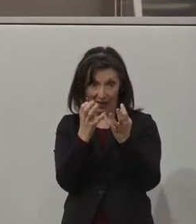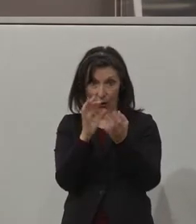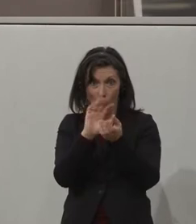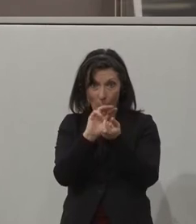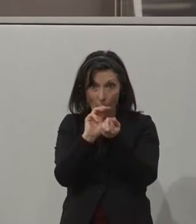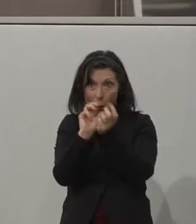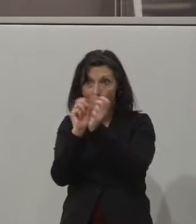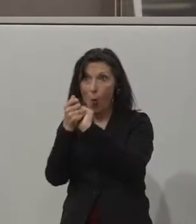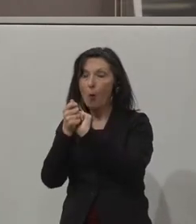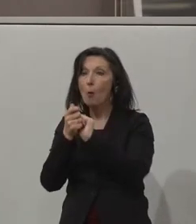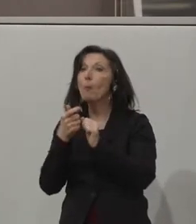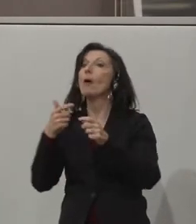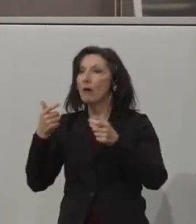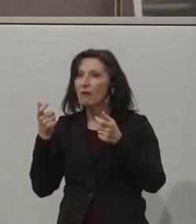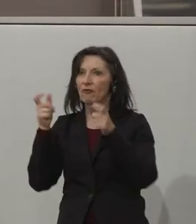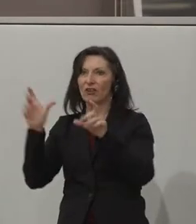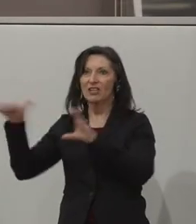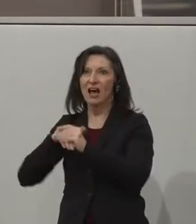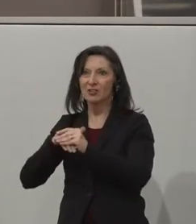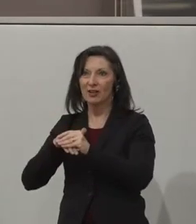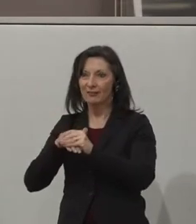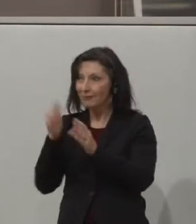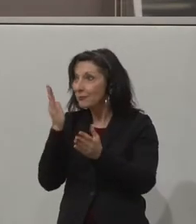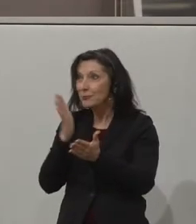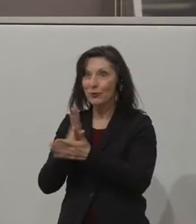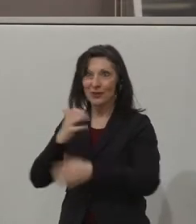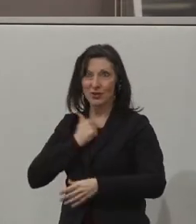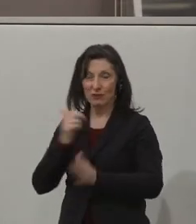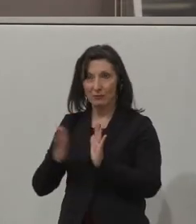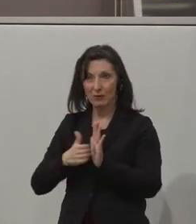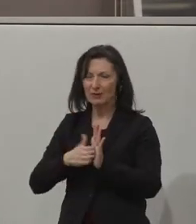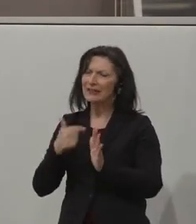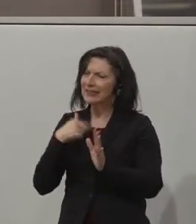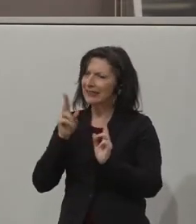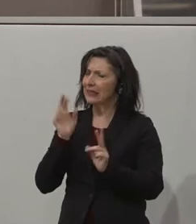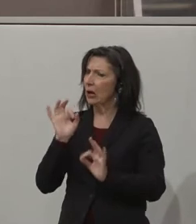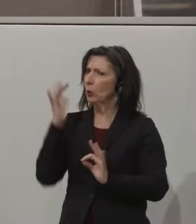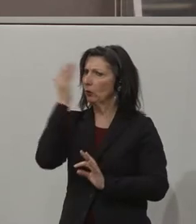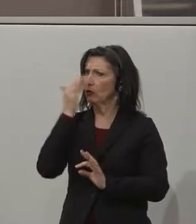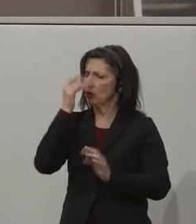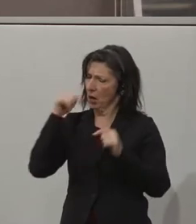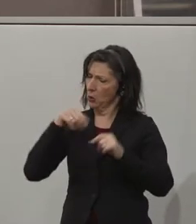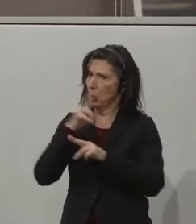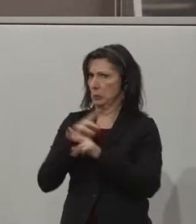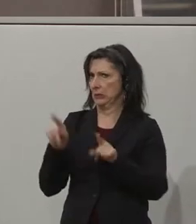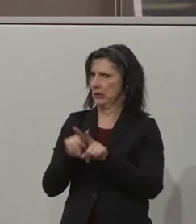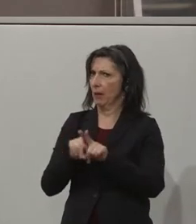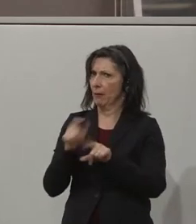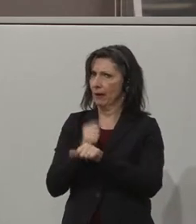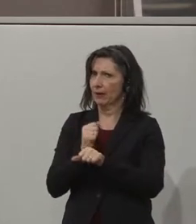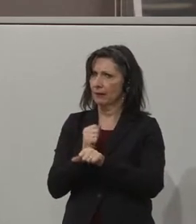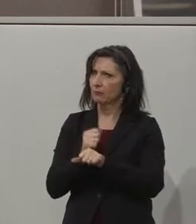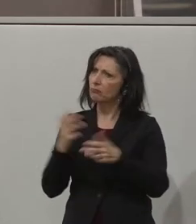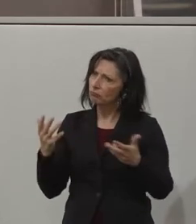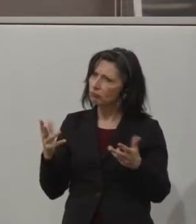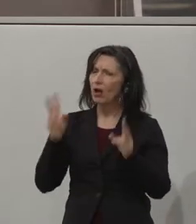tatsächliche Festanstellung zu führen, was ja auch gelungen ist. Ich kann mir sehr gut vorstellen, dass wir das auch in Österreich machen, dass da